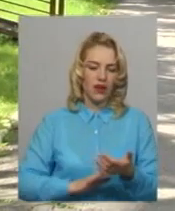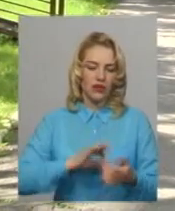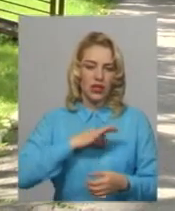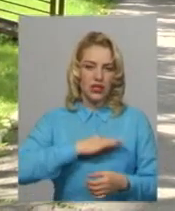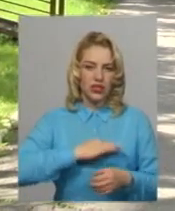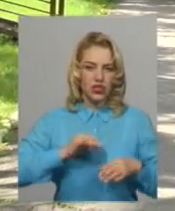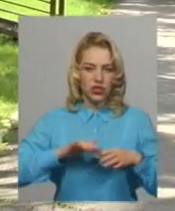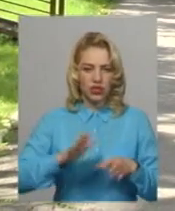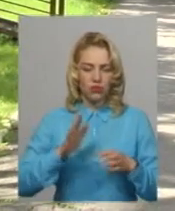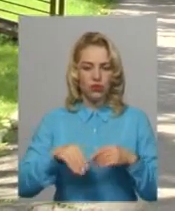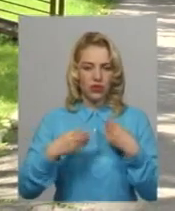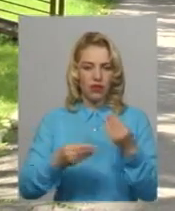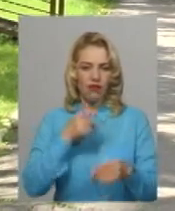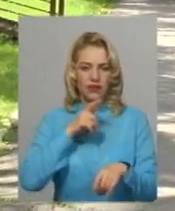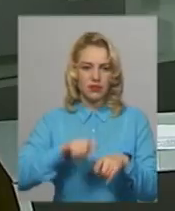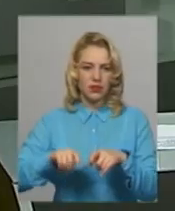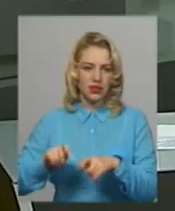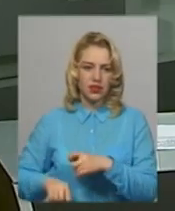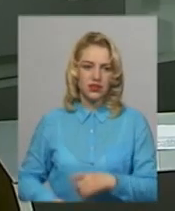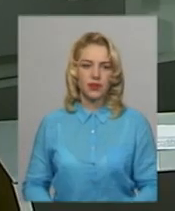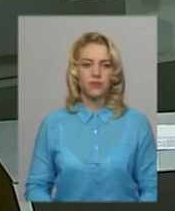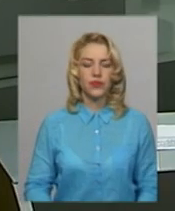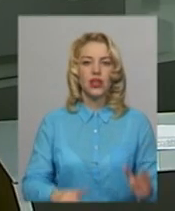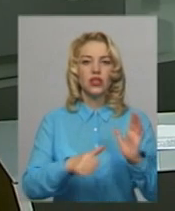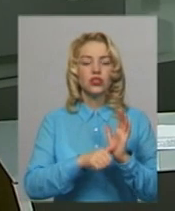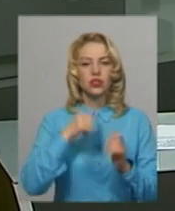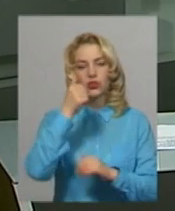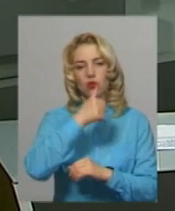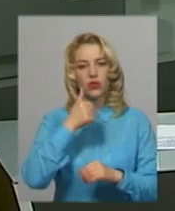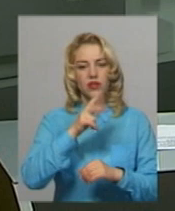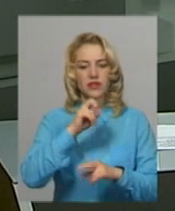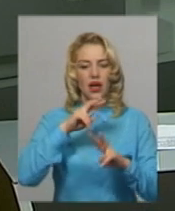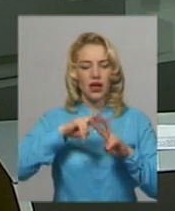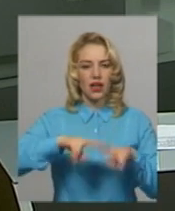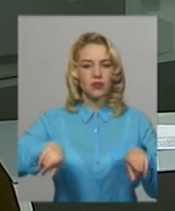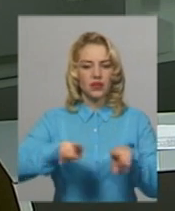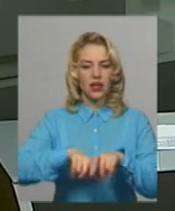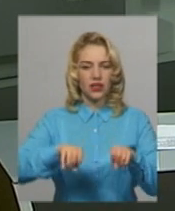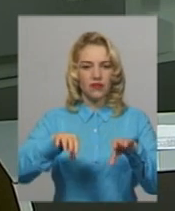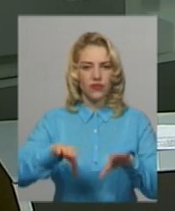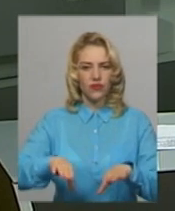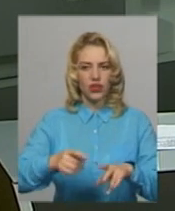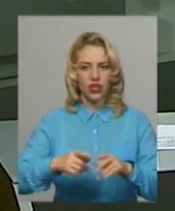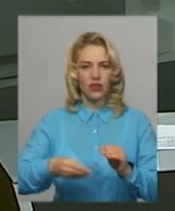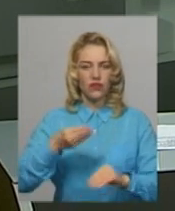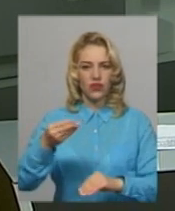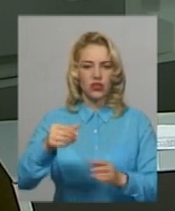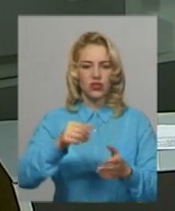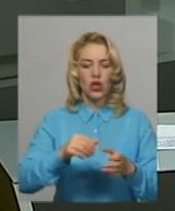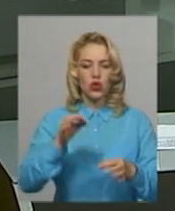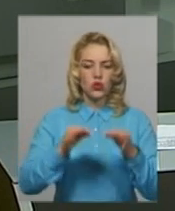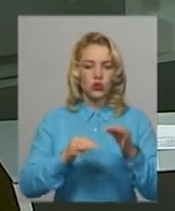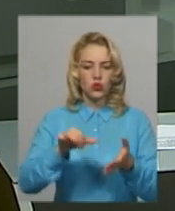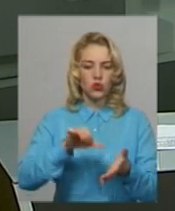буде призначено ряд експертиз». Шість років за ґратами. Такий вирок вині суд учаснику бойових дій на сході